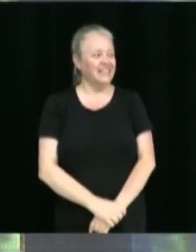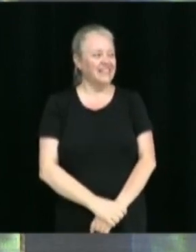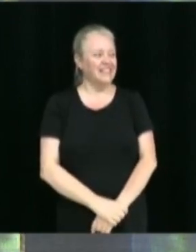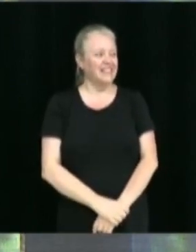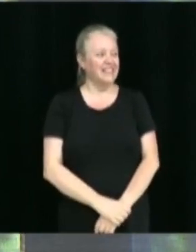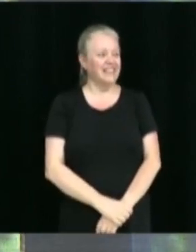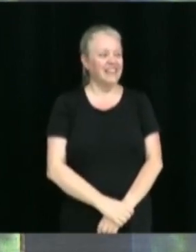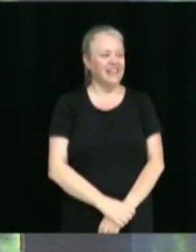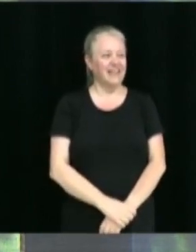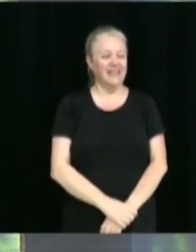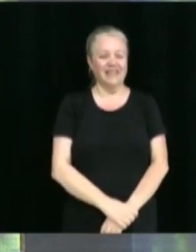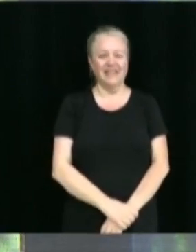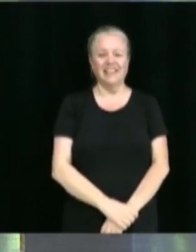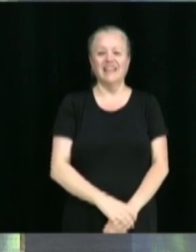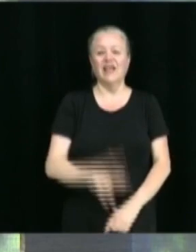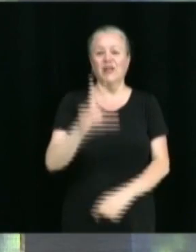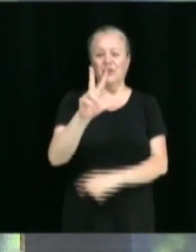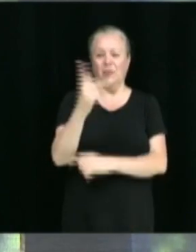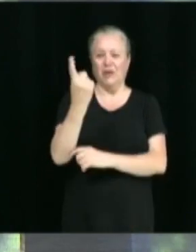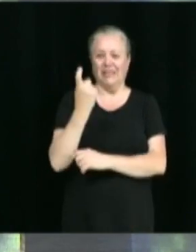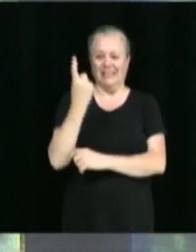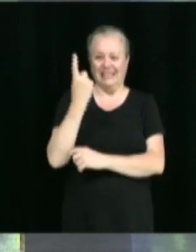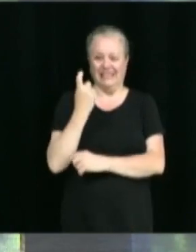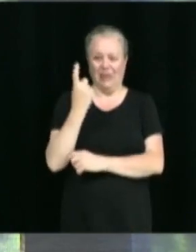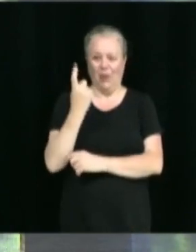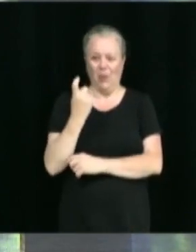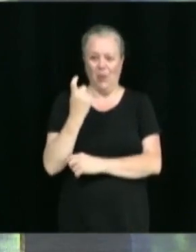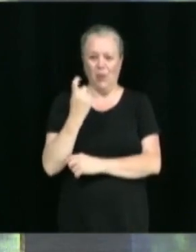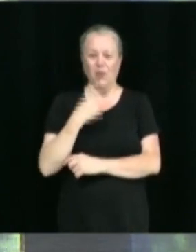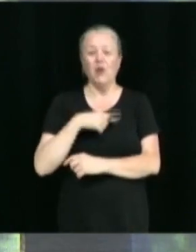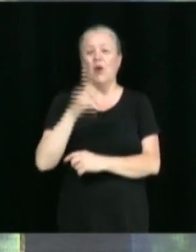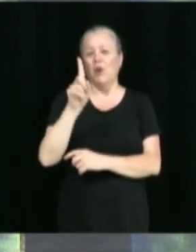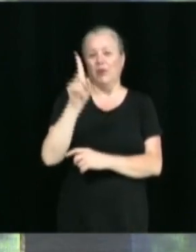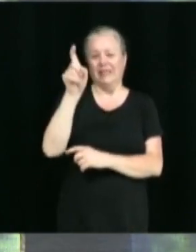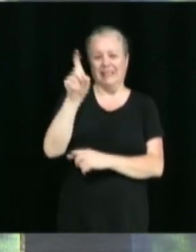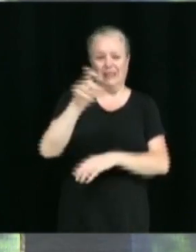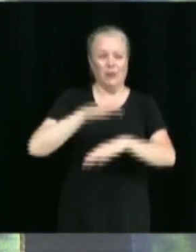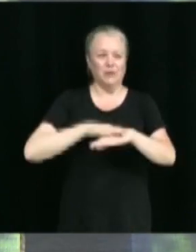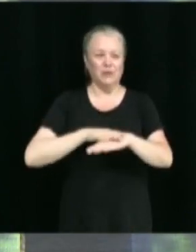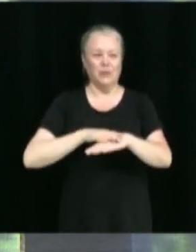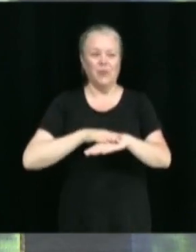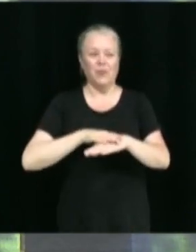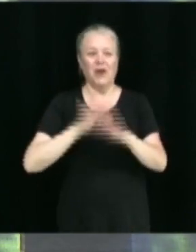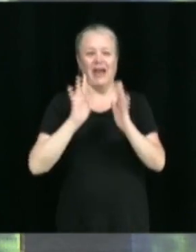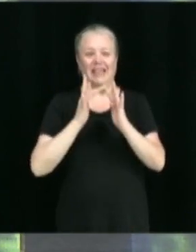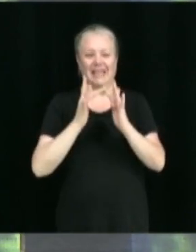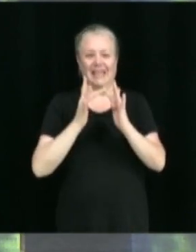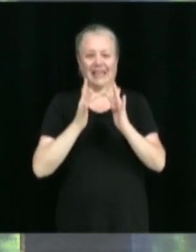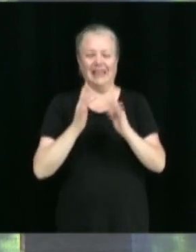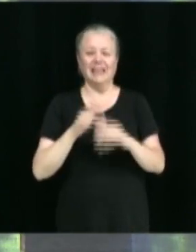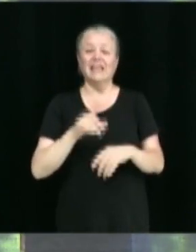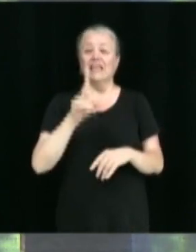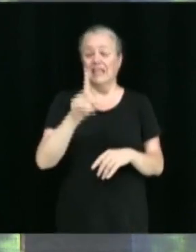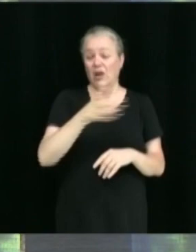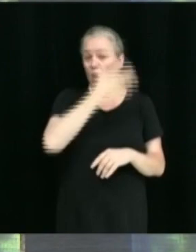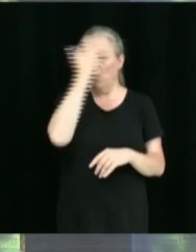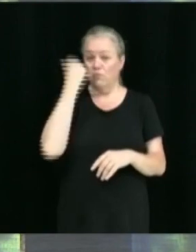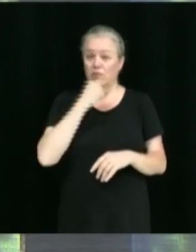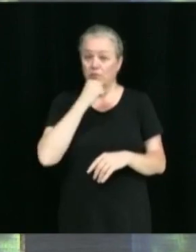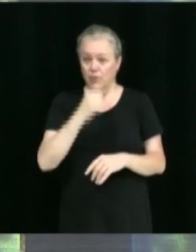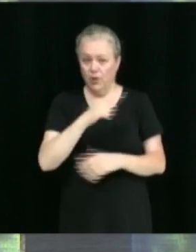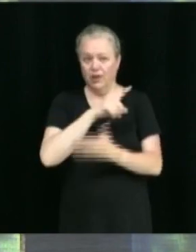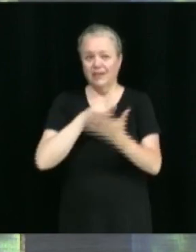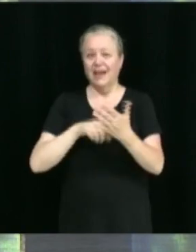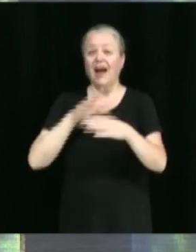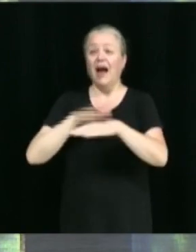Donc, nous avons trois questions dans la salle. Il a une question sur Internet. À tout près de rappel, quand votre